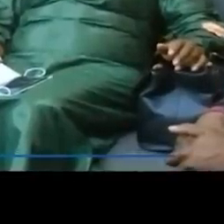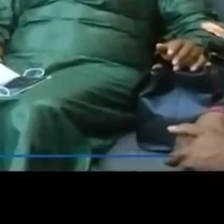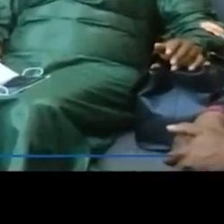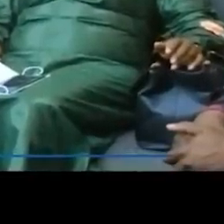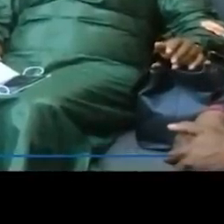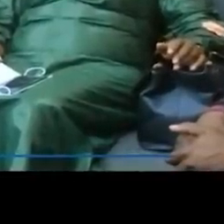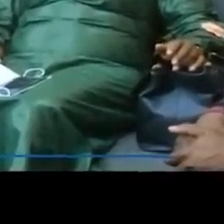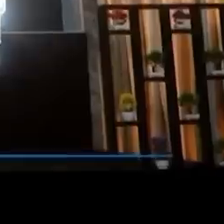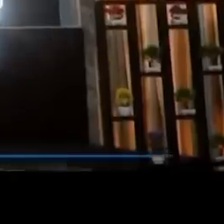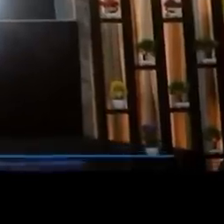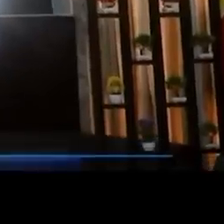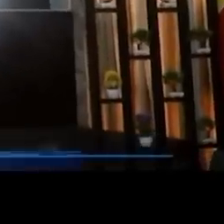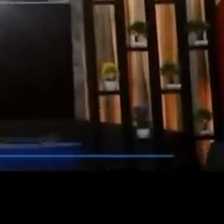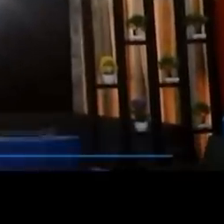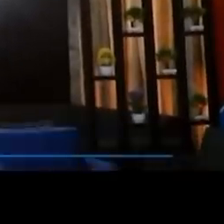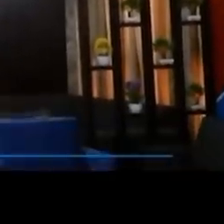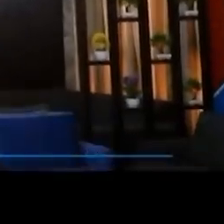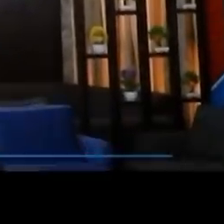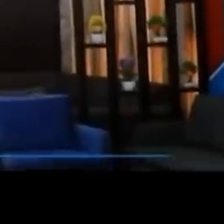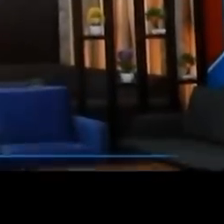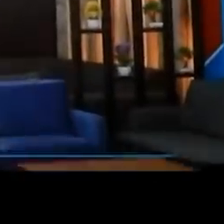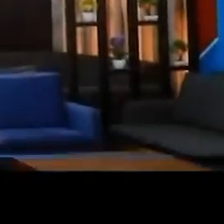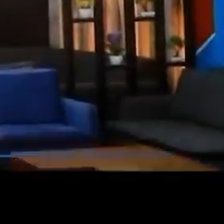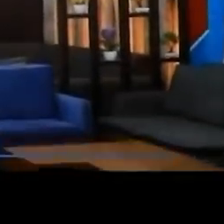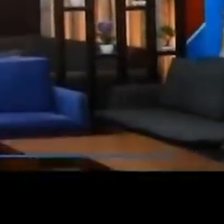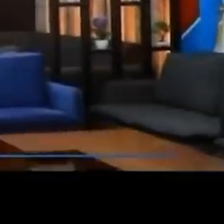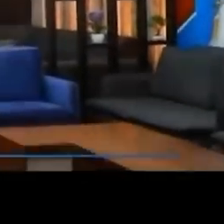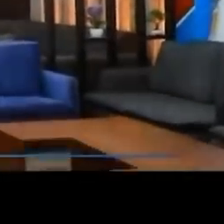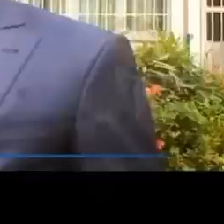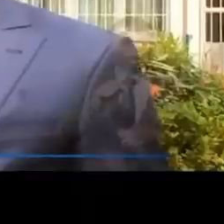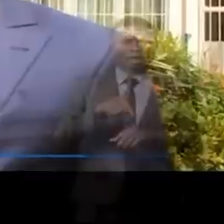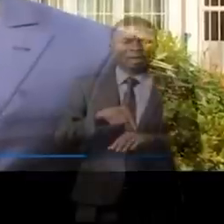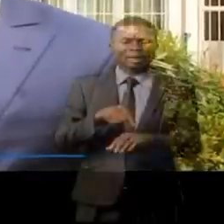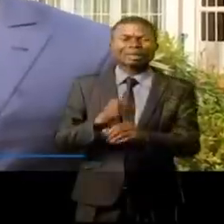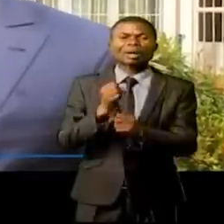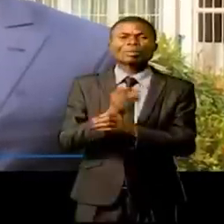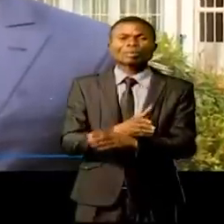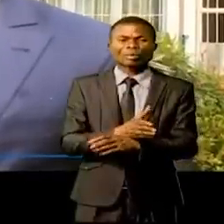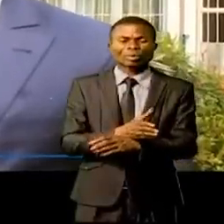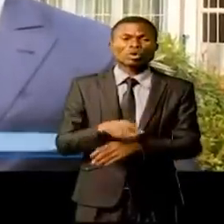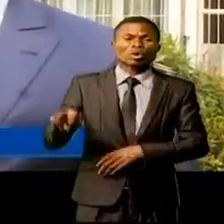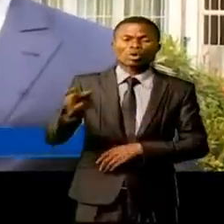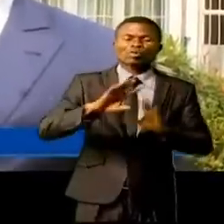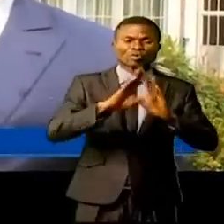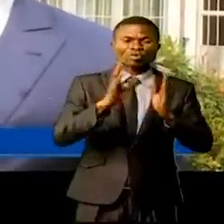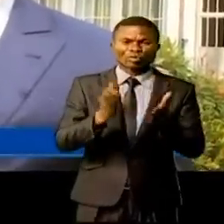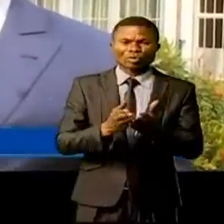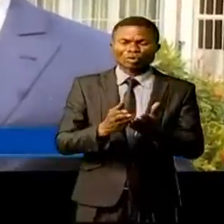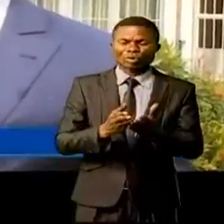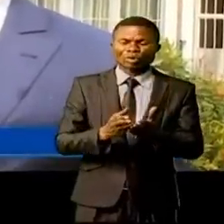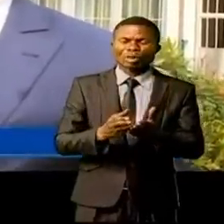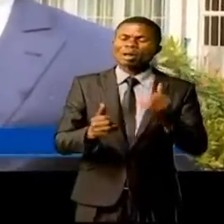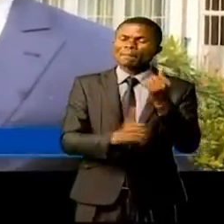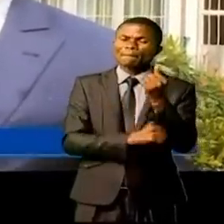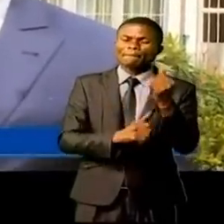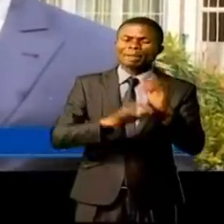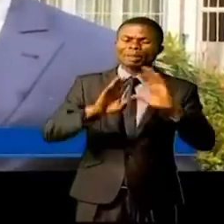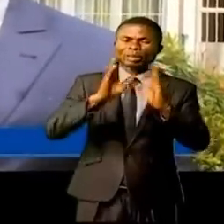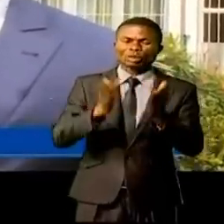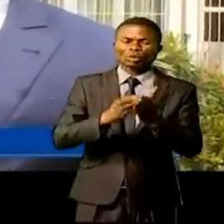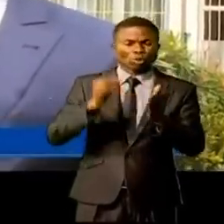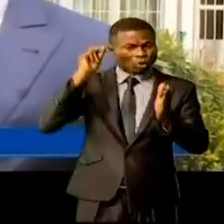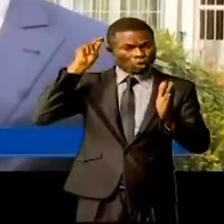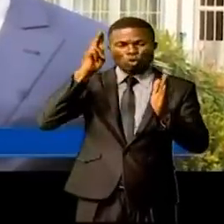nouvelle espérance pour la SETP. Il est plus que temps que vous tous, avec l'ensemble du gouvernement,